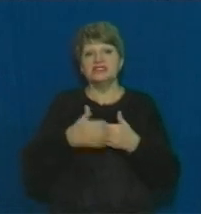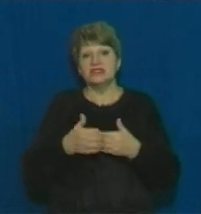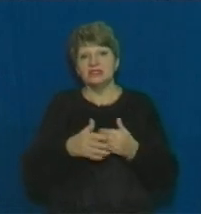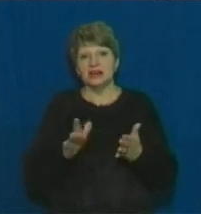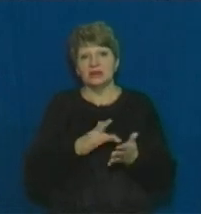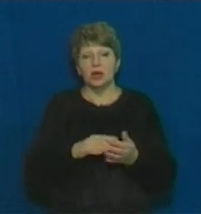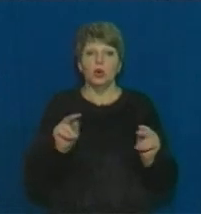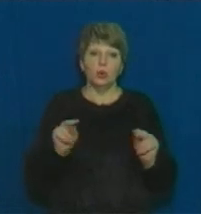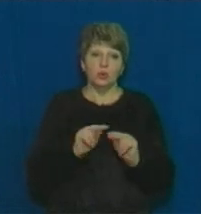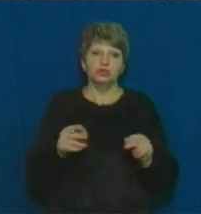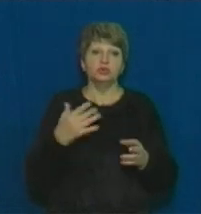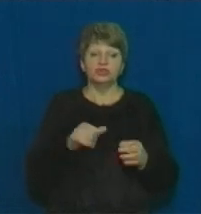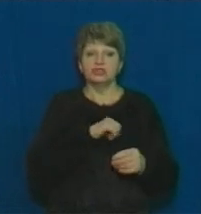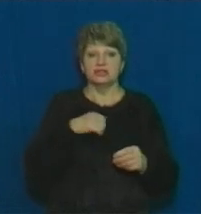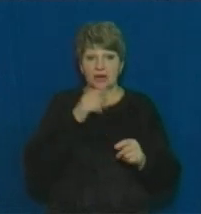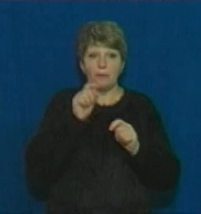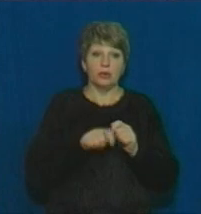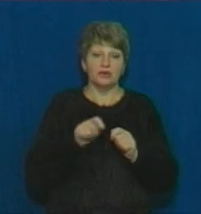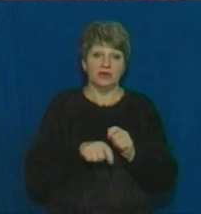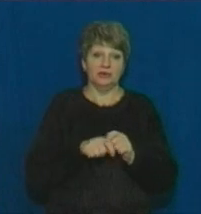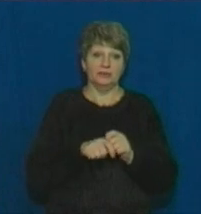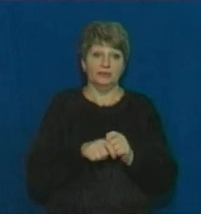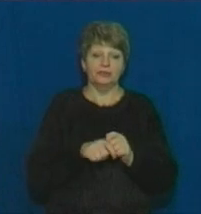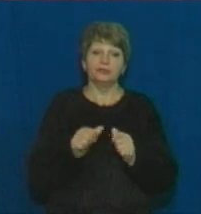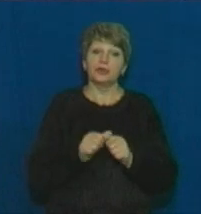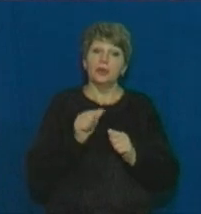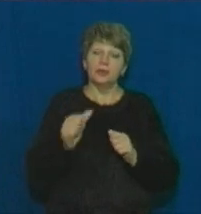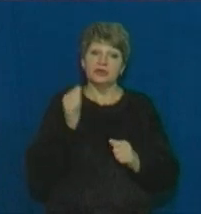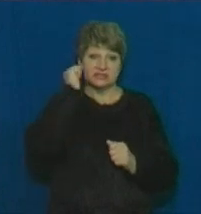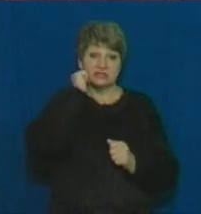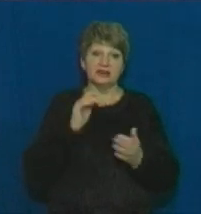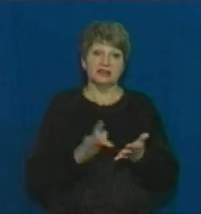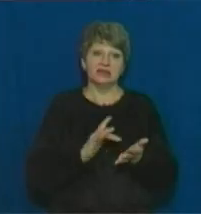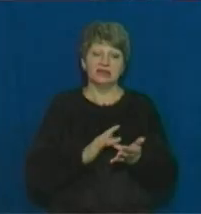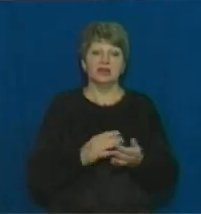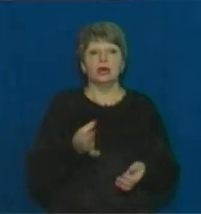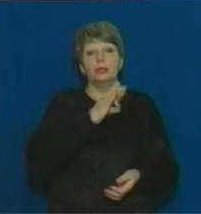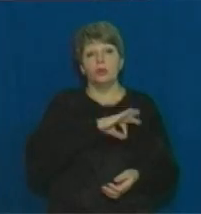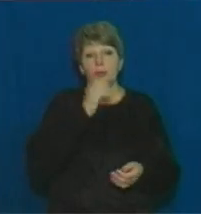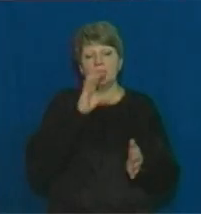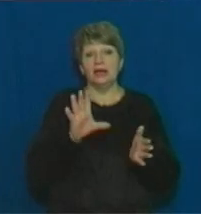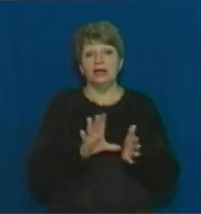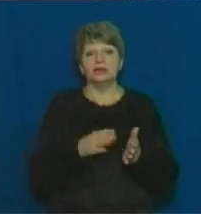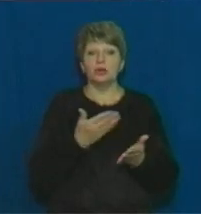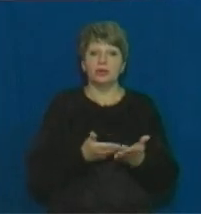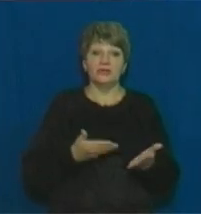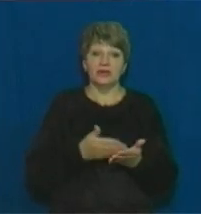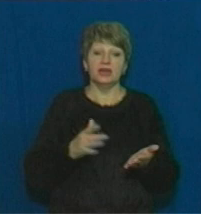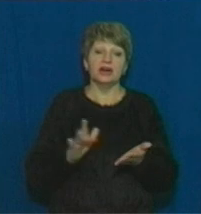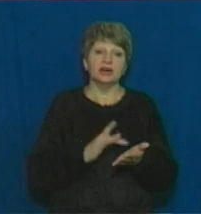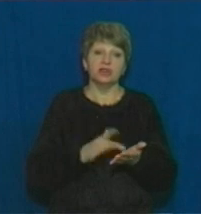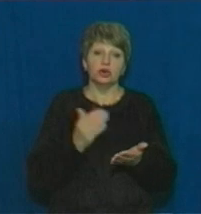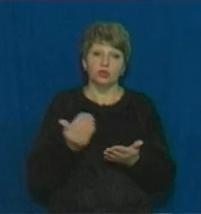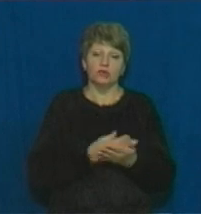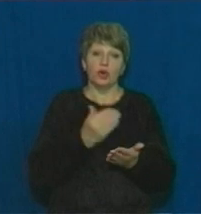вчитель вже відповідно коригує навчальний процес. Окрім старих підручників, учні користуються електронними версіями книг нової шкільної